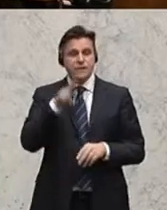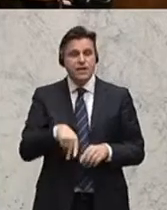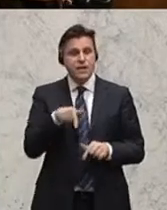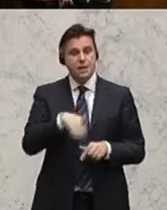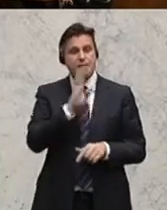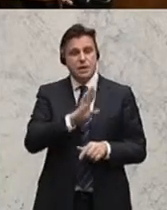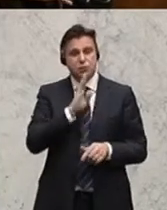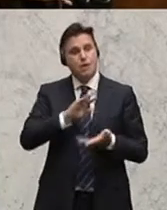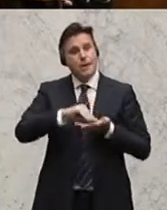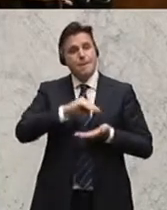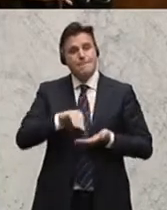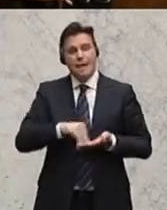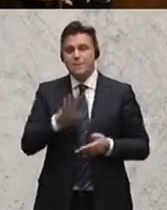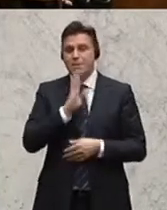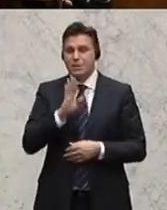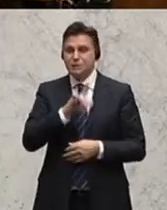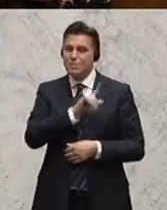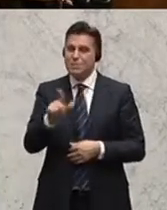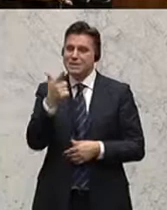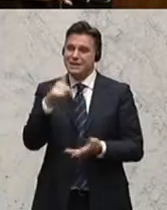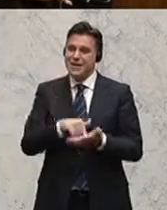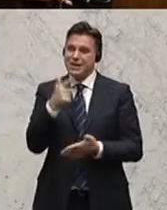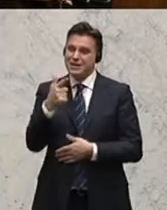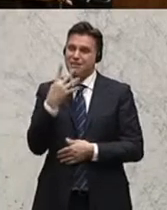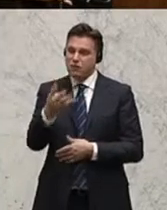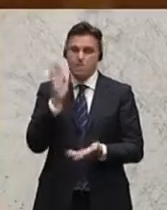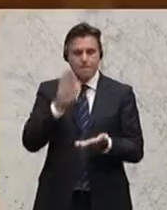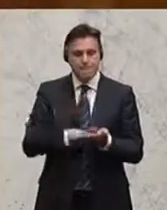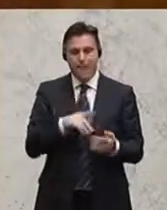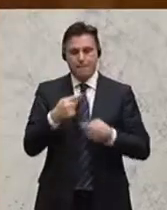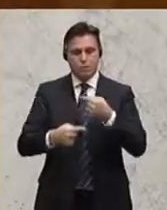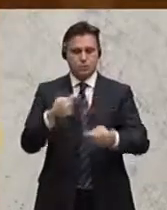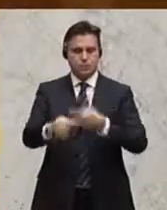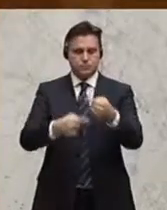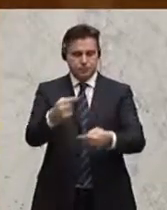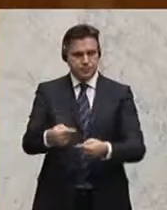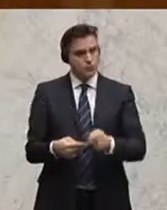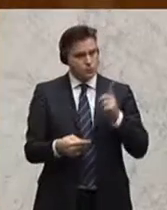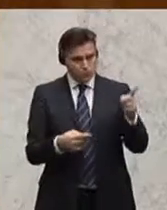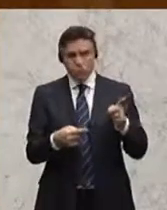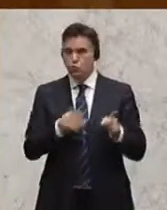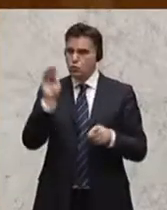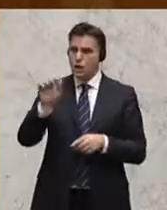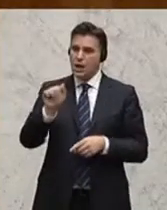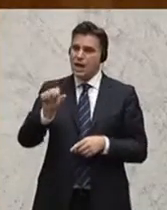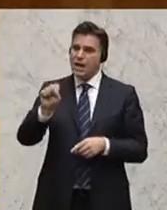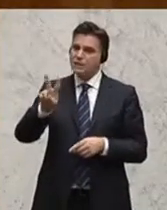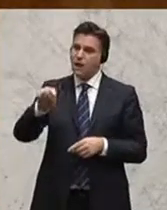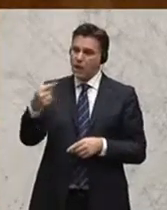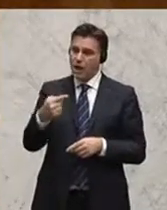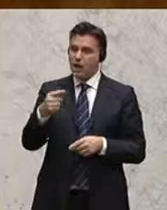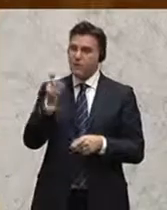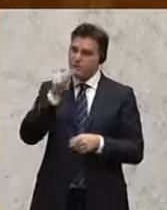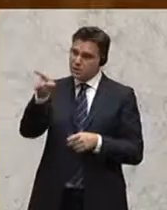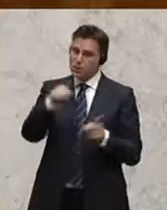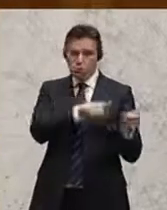Beamtenpensionen bis 2042 weitergeschrieben. Und das müssen Sie bitte mal einem ASVG-Versicherten draußen erklären.